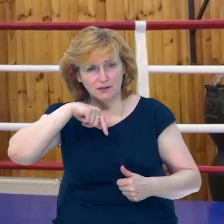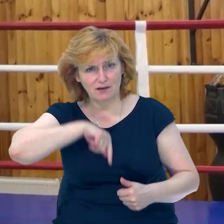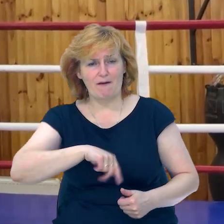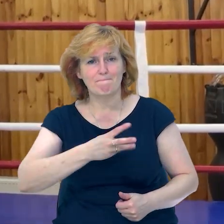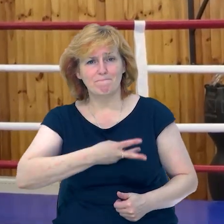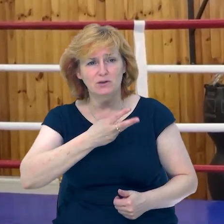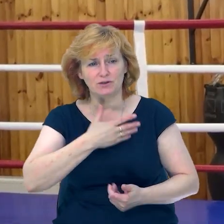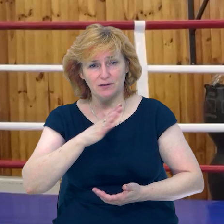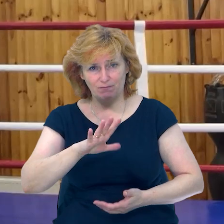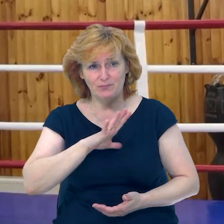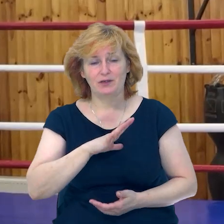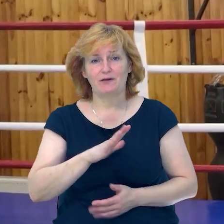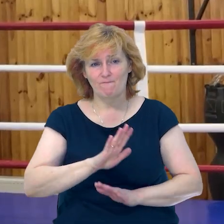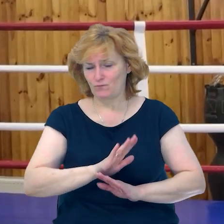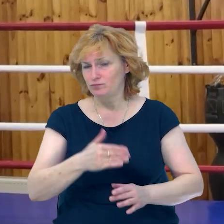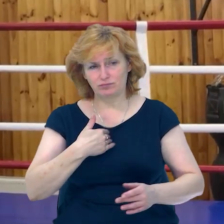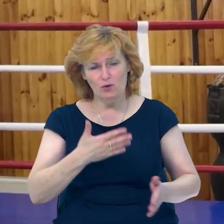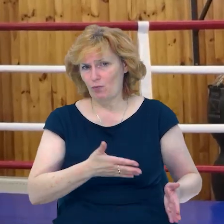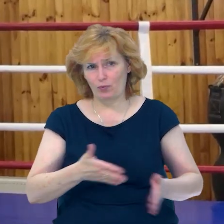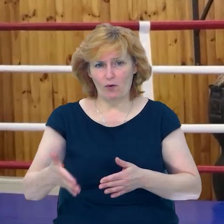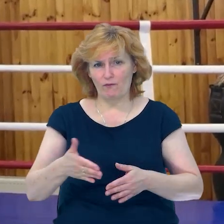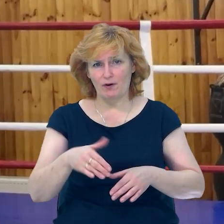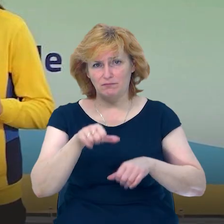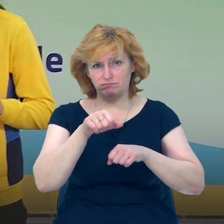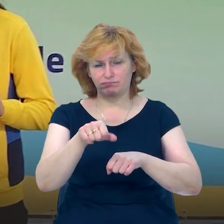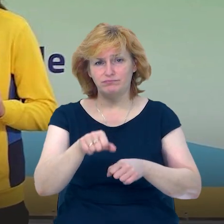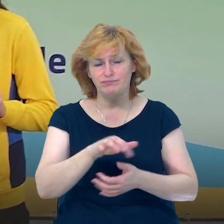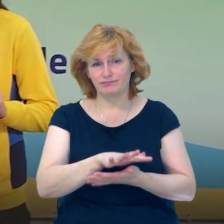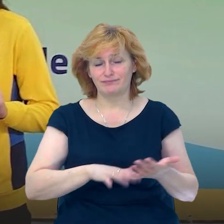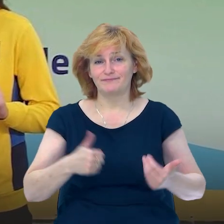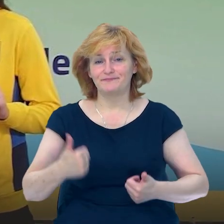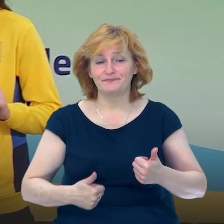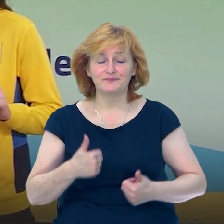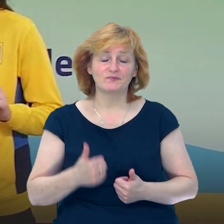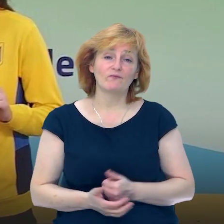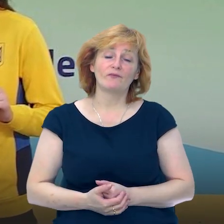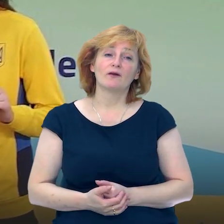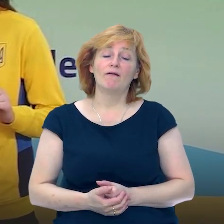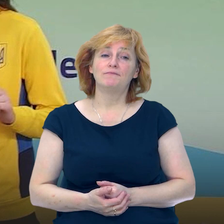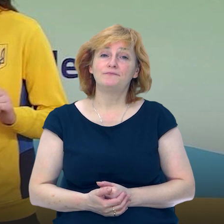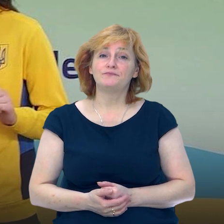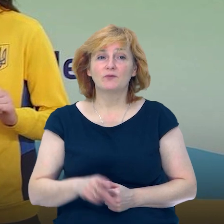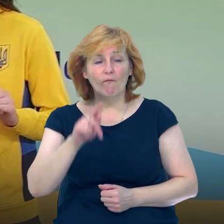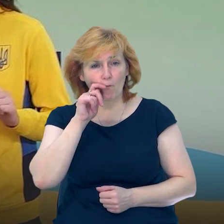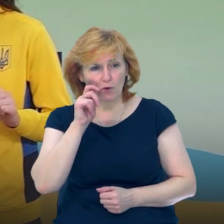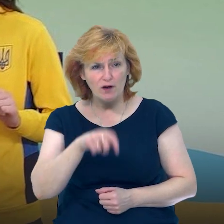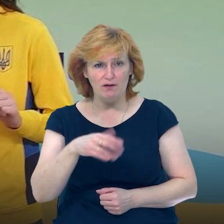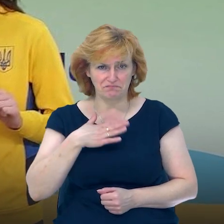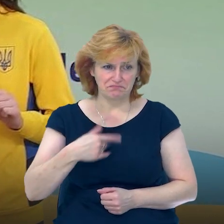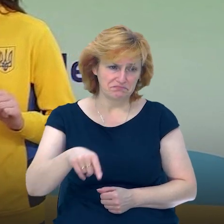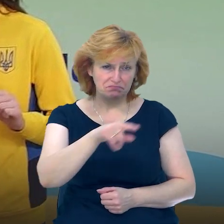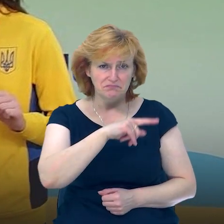вийду і готова розірвати усіх. Була впевнена, виграю. Думаю, в Україні дівчата сильніші.